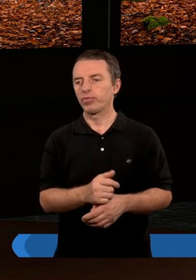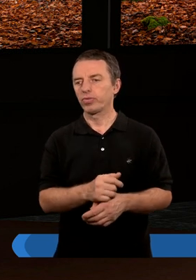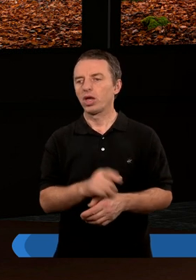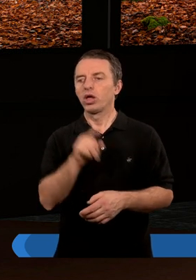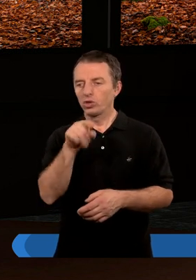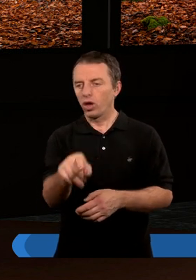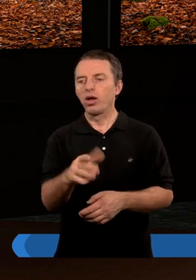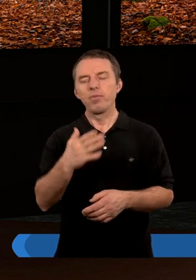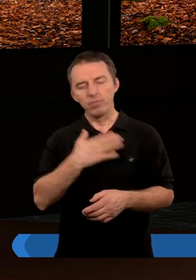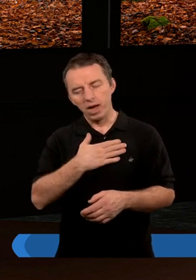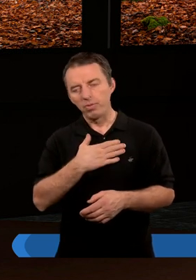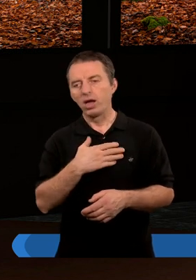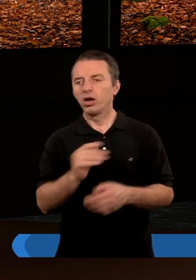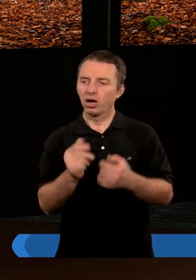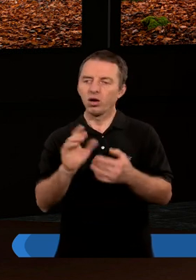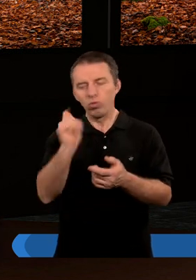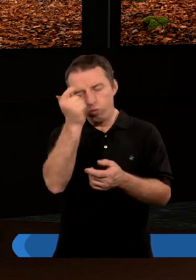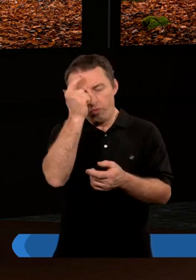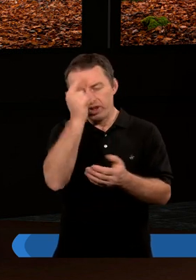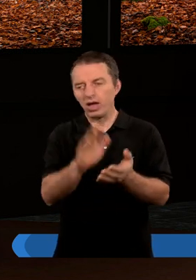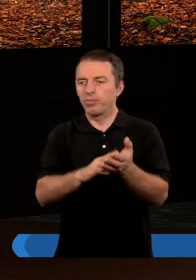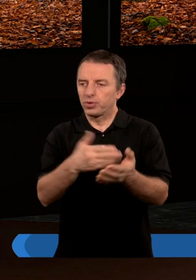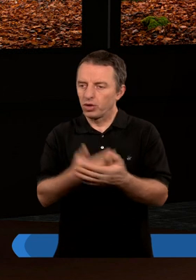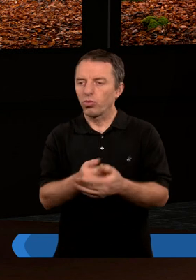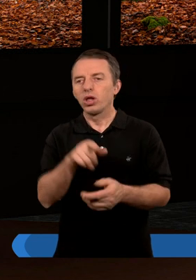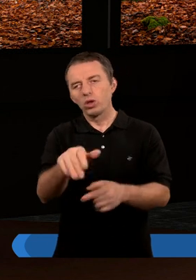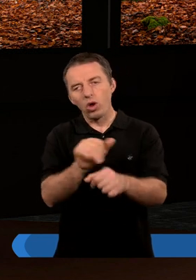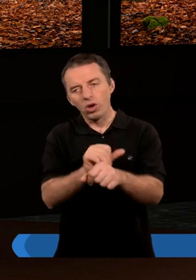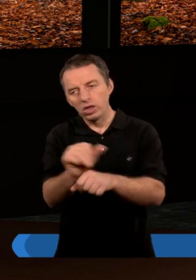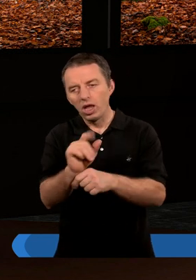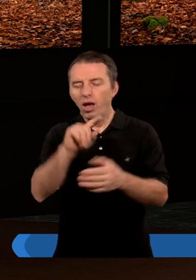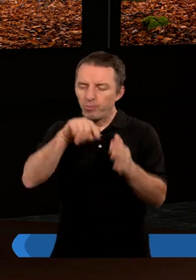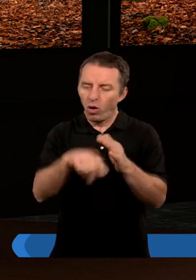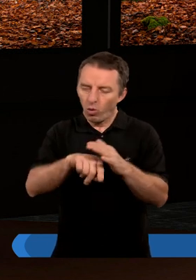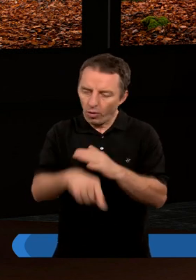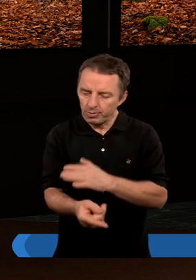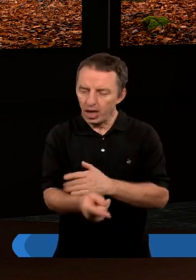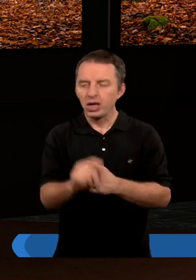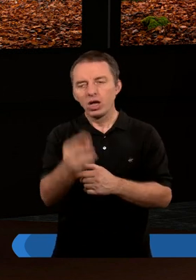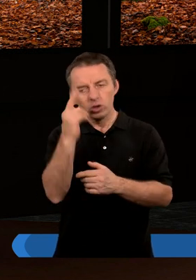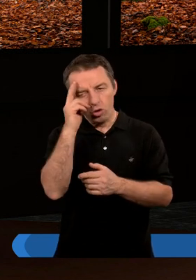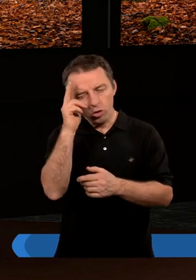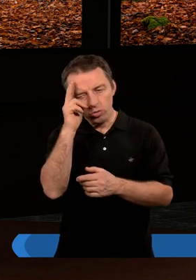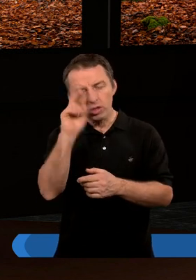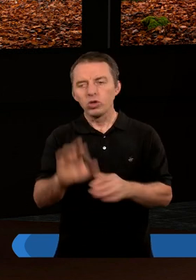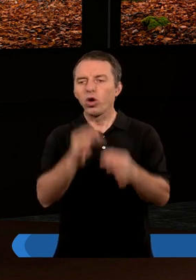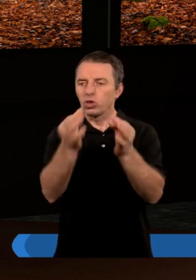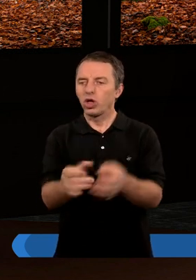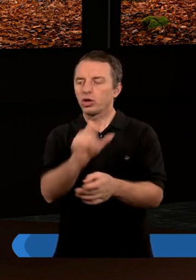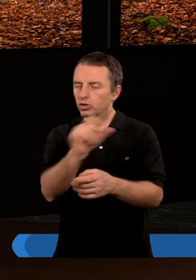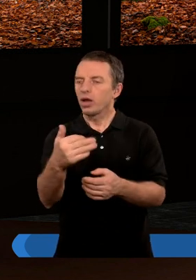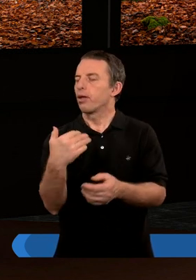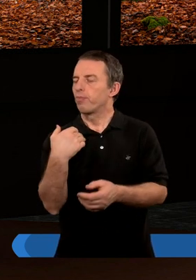i to jest może taki sztandarowy przykład, ale to jest pogłębienie tego zrozumienia, jakie do tej pory było.